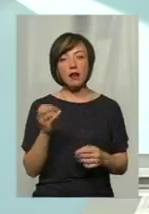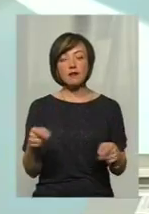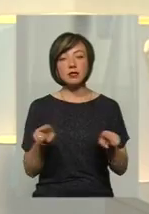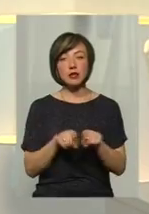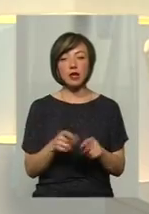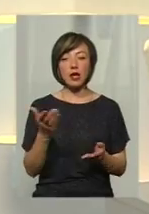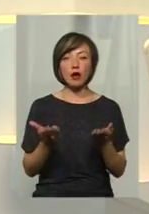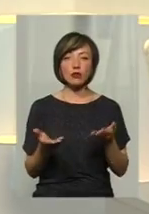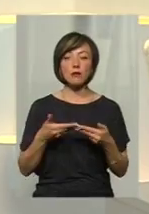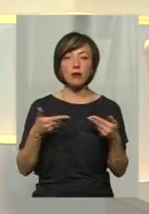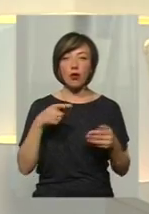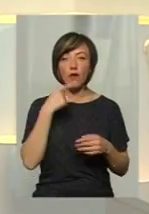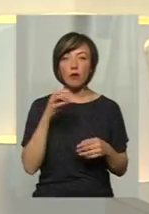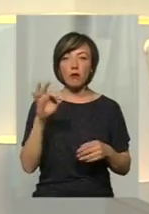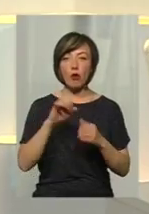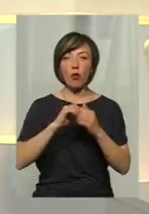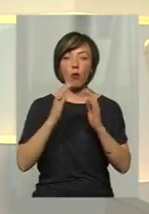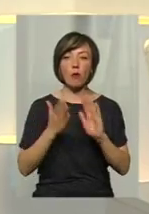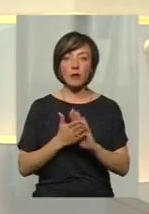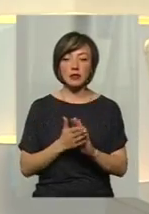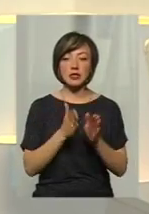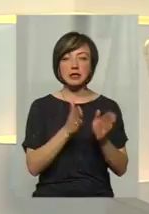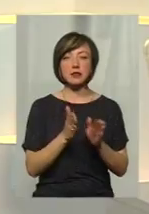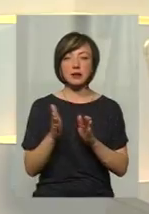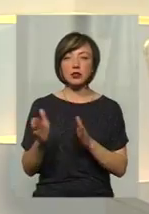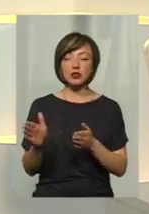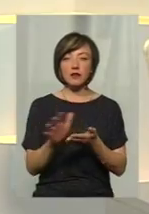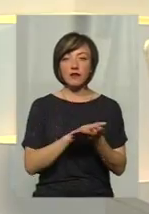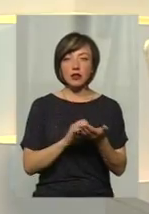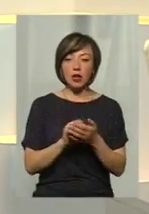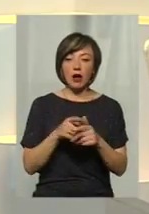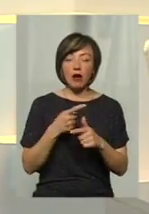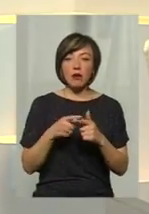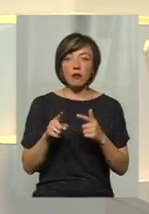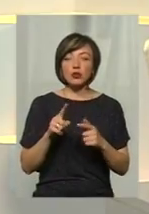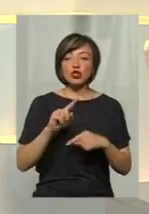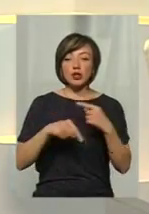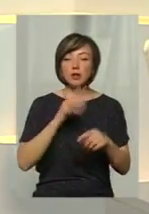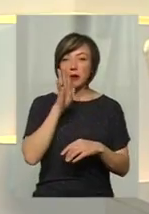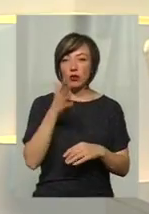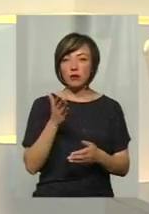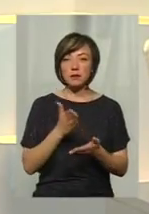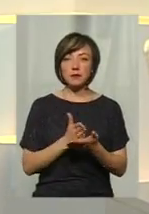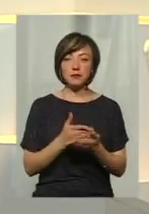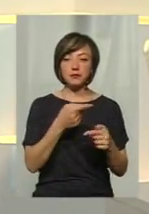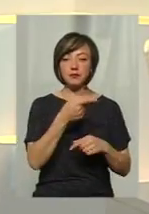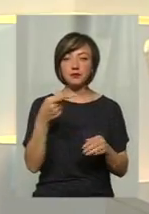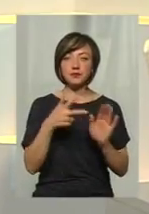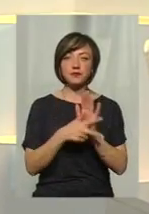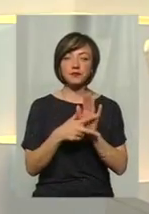якщо ми говоримо про комплексне систематичне винищення, або через 5 років ми мали отих мінус